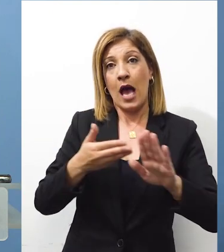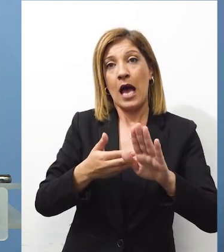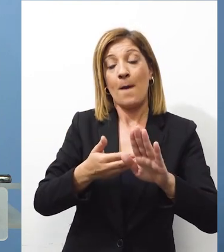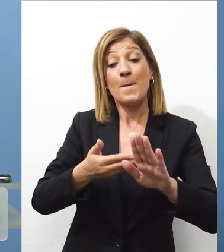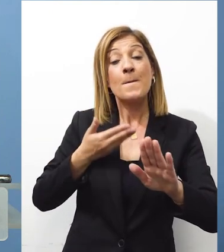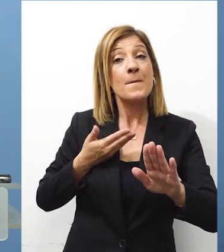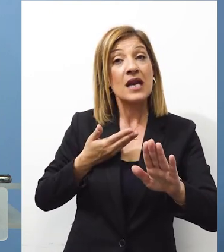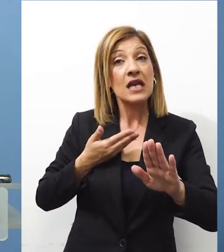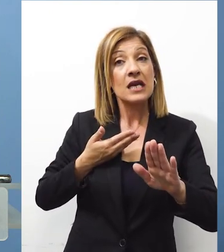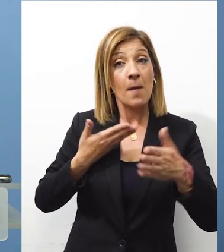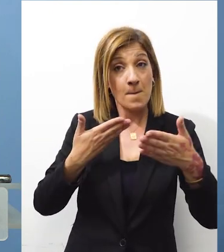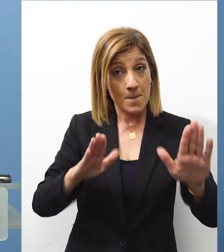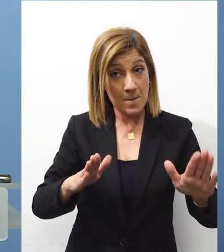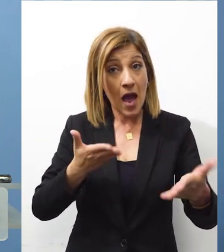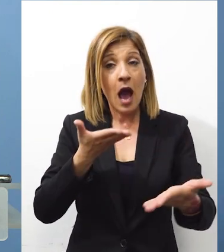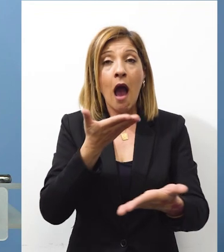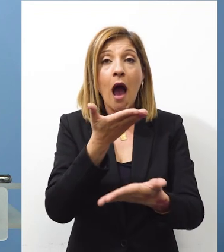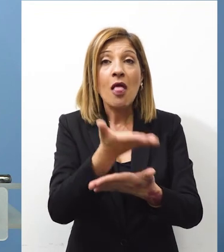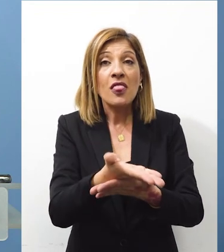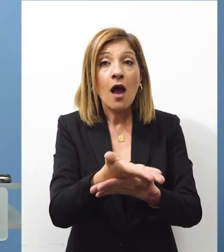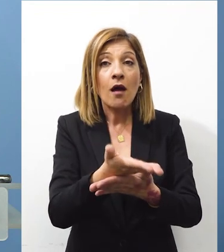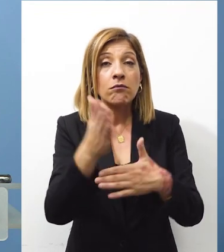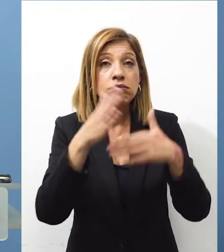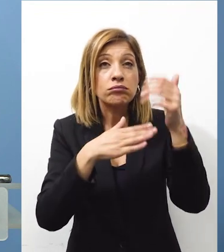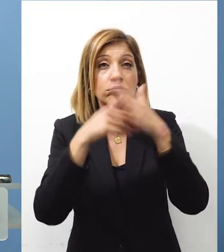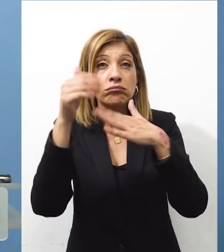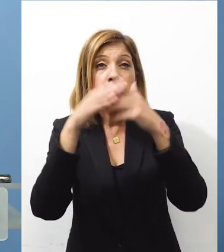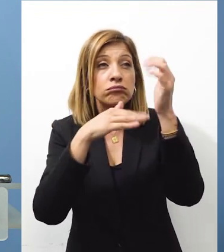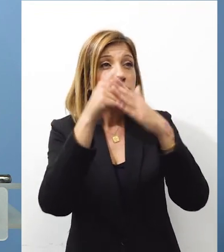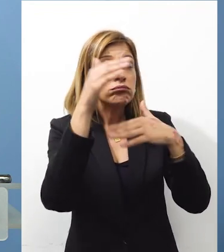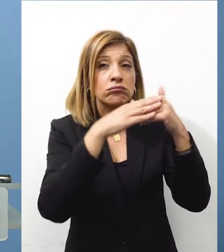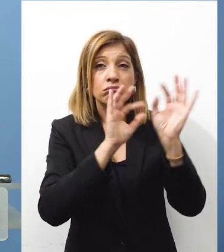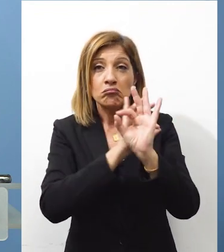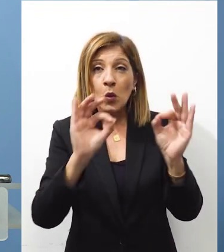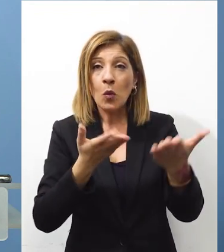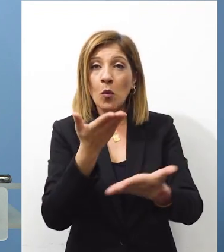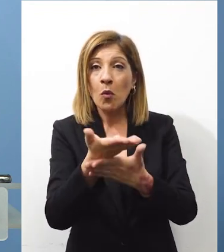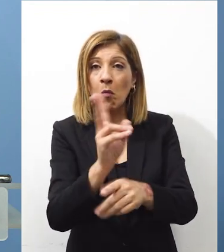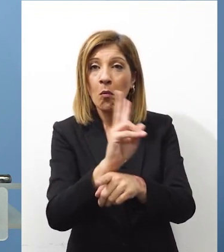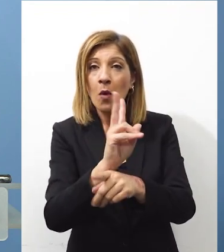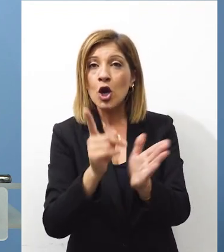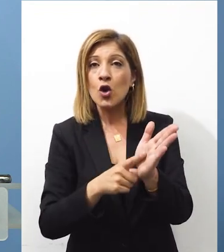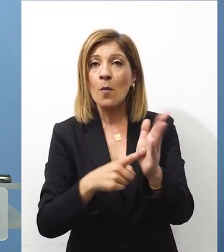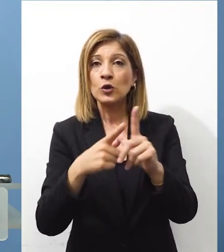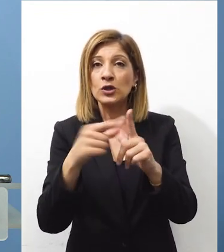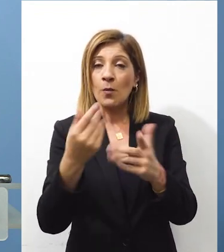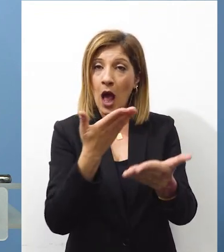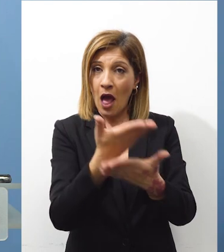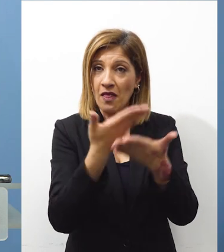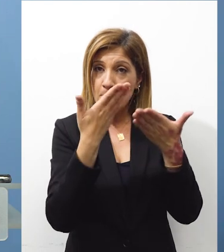ανέγερση είχαν εξασφαλισμένες άδειες που προβλέπονται από τους νόμους της Δημοκρατίας